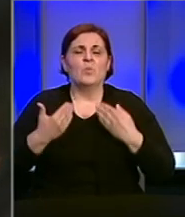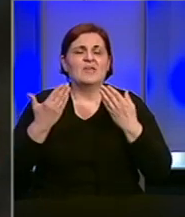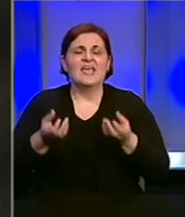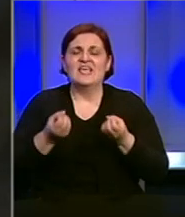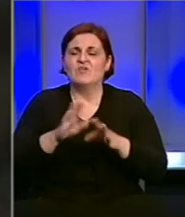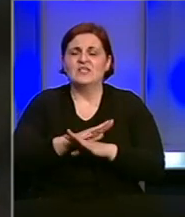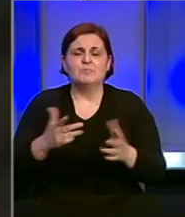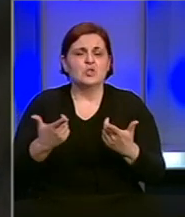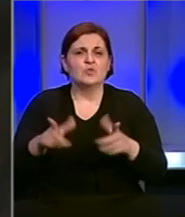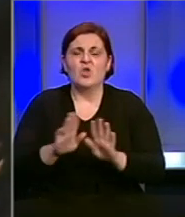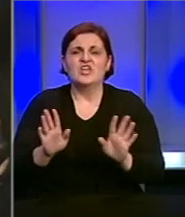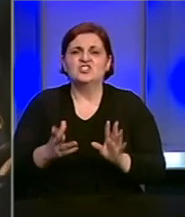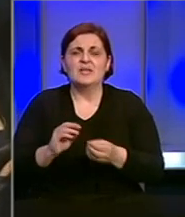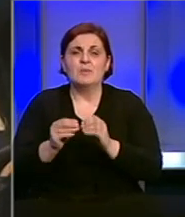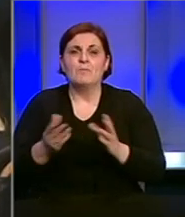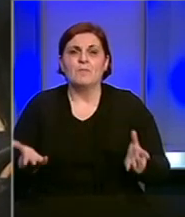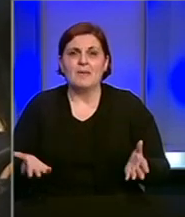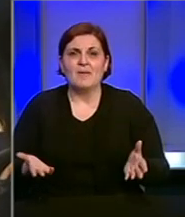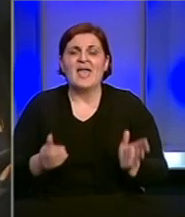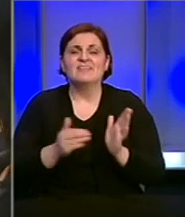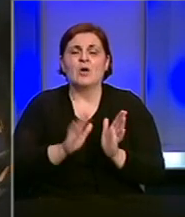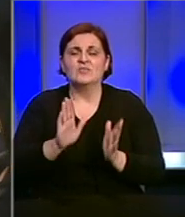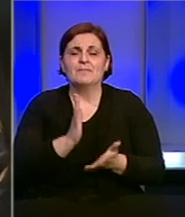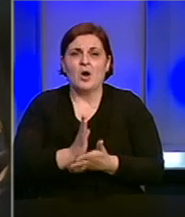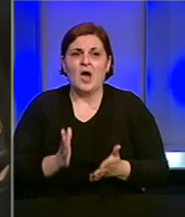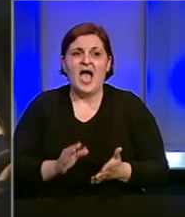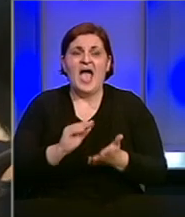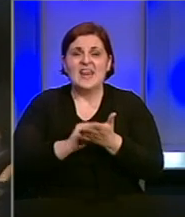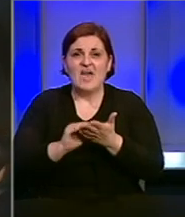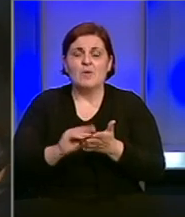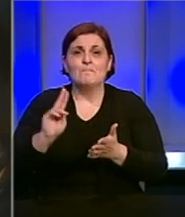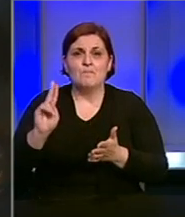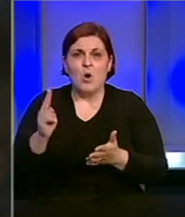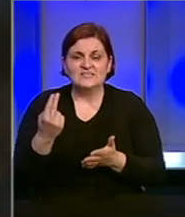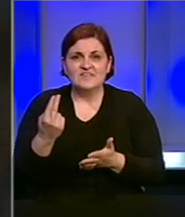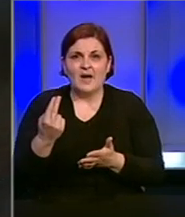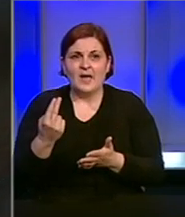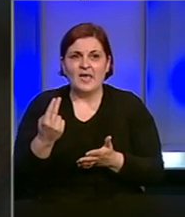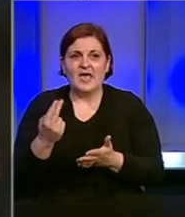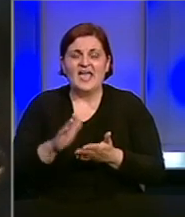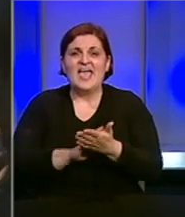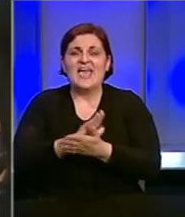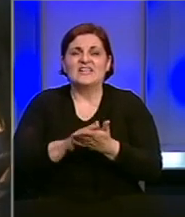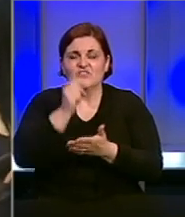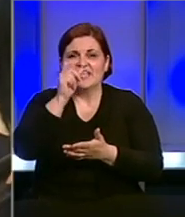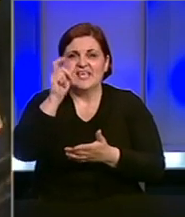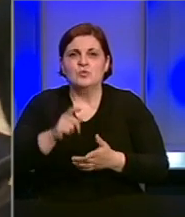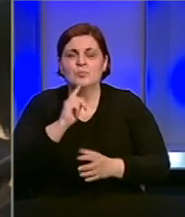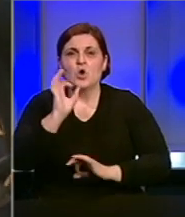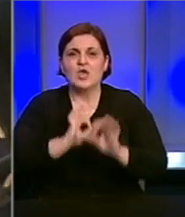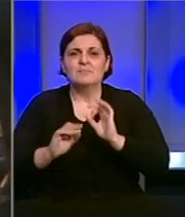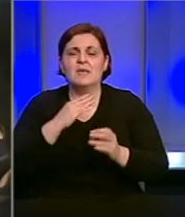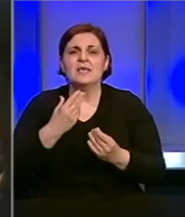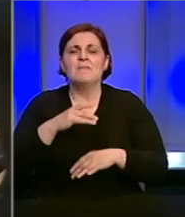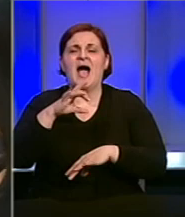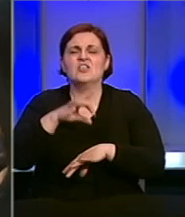Sve su bile dostupne, ništa nije bilo sporno. Tako treba i da ostane. A ja vas, novina rješno, pozivam razgovarajte sa ljudima koji su izlječeni. Ima